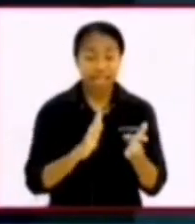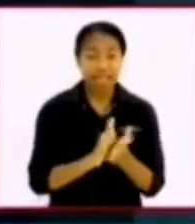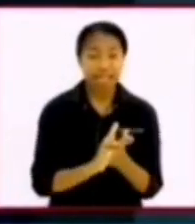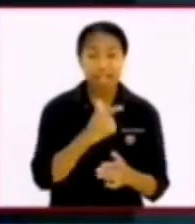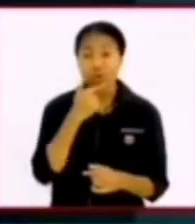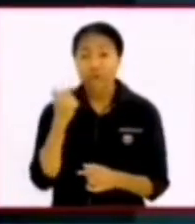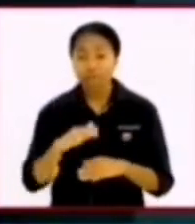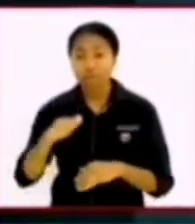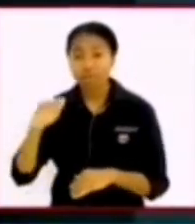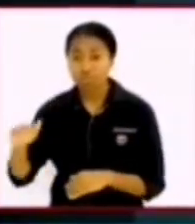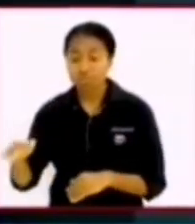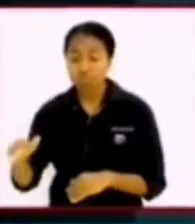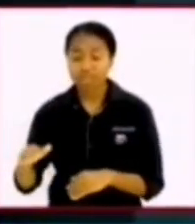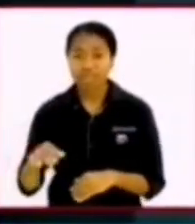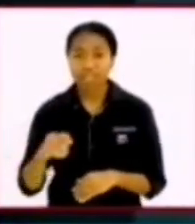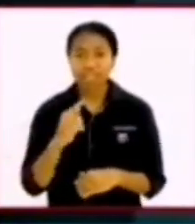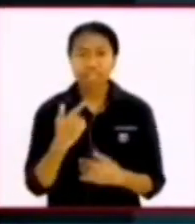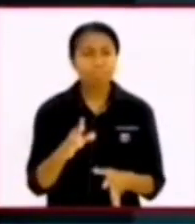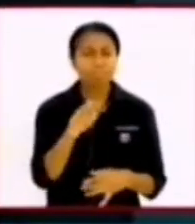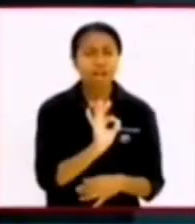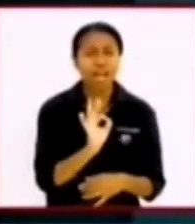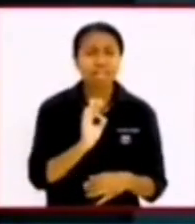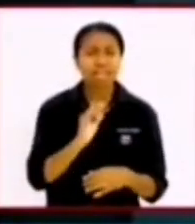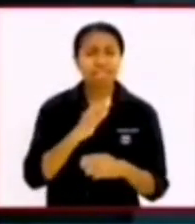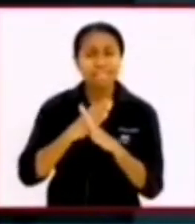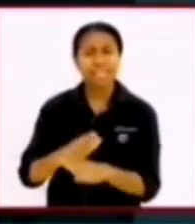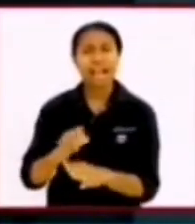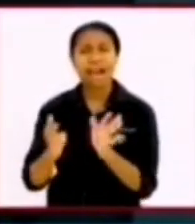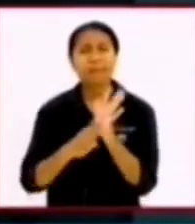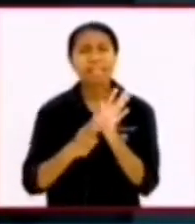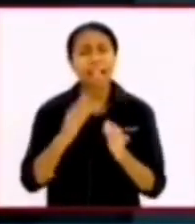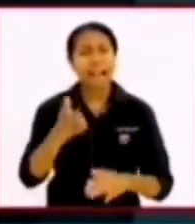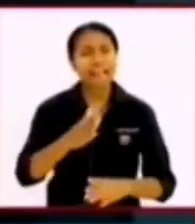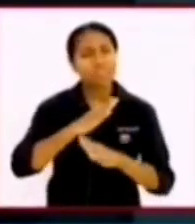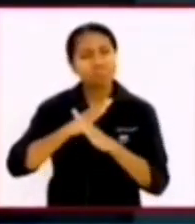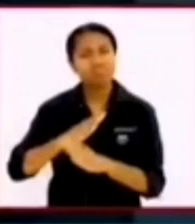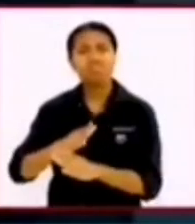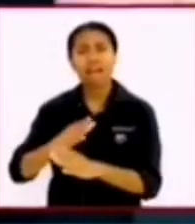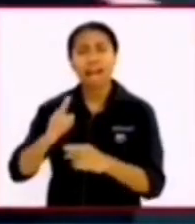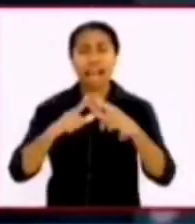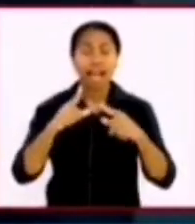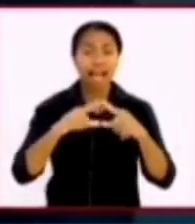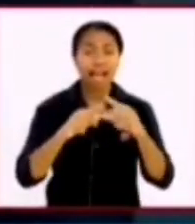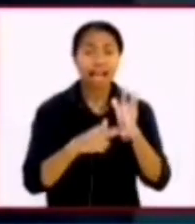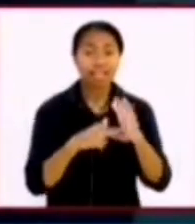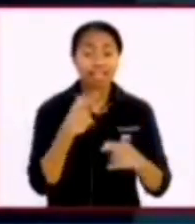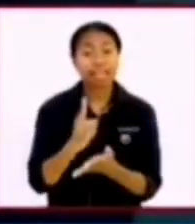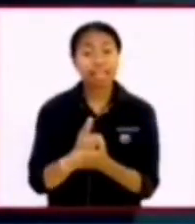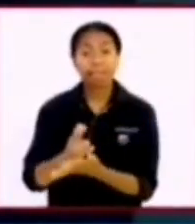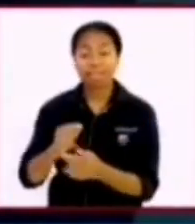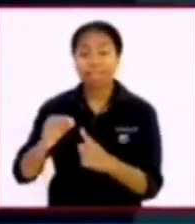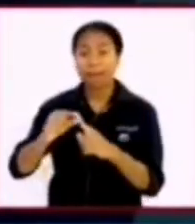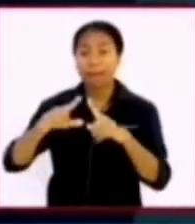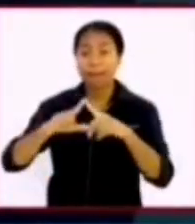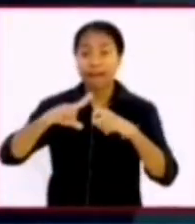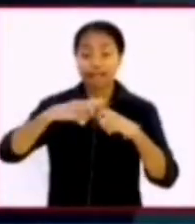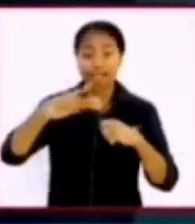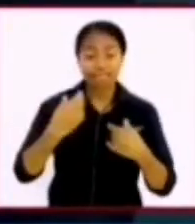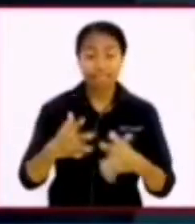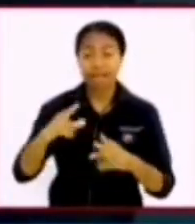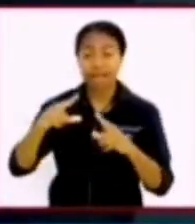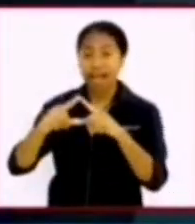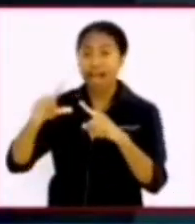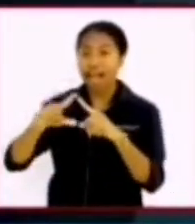halangan baginya untuk bisa memakai mereka sepanjang mereka bersedia dipakai olehnya sebagai alat dan ternyata terbukti